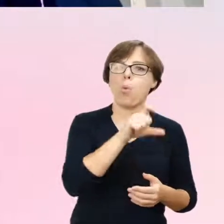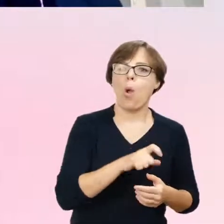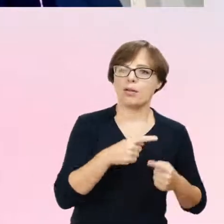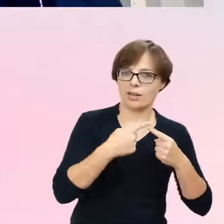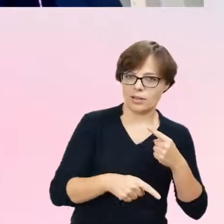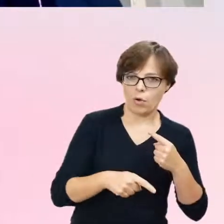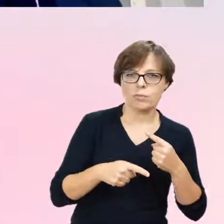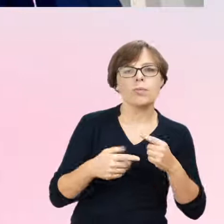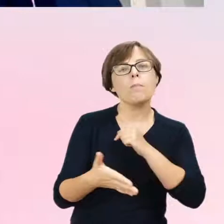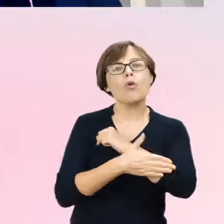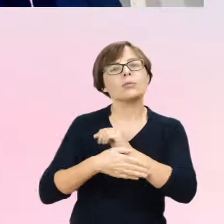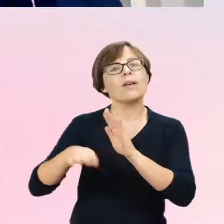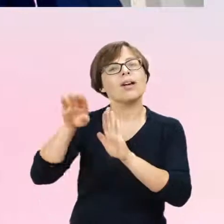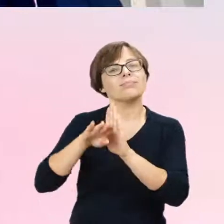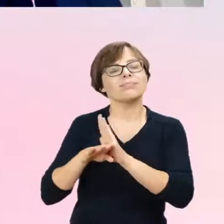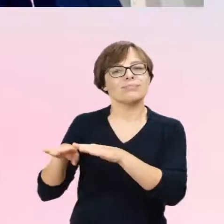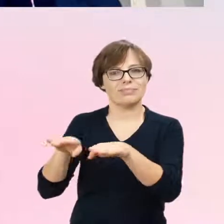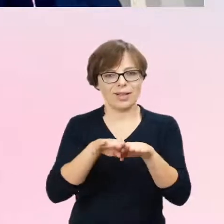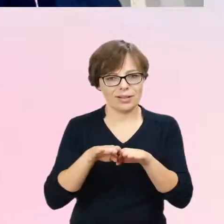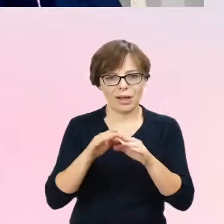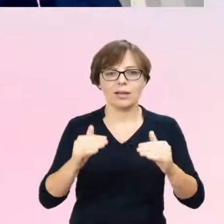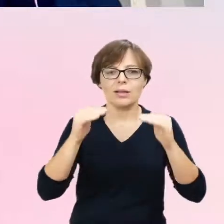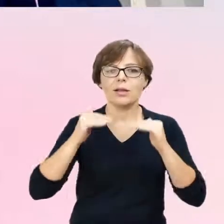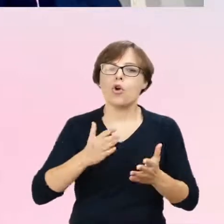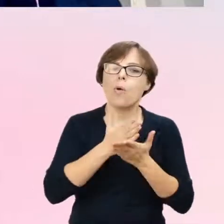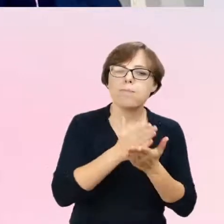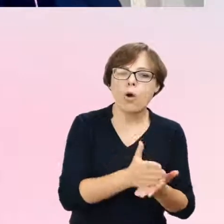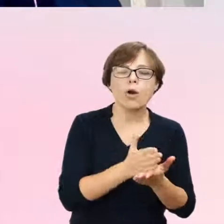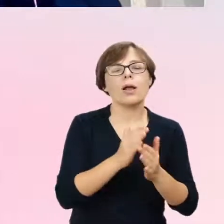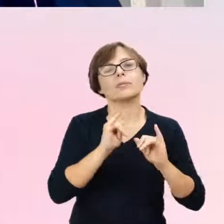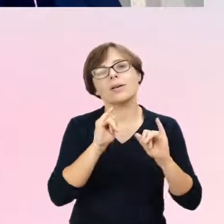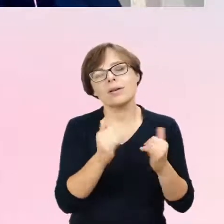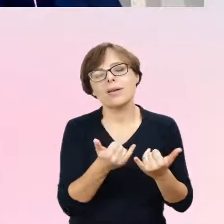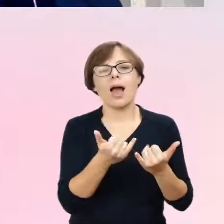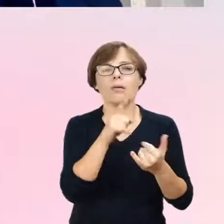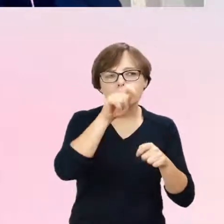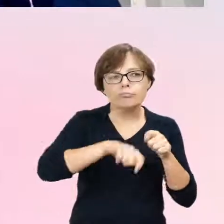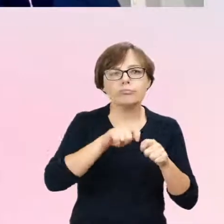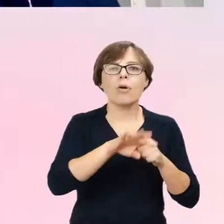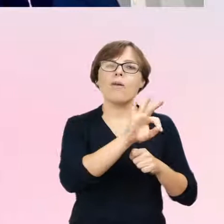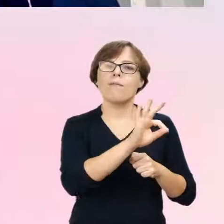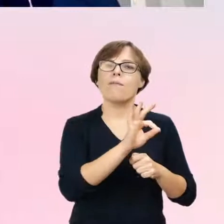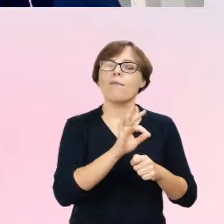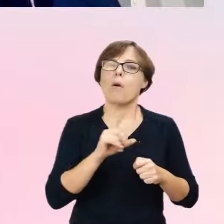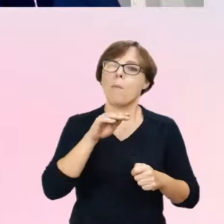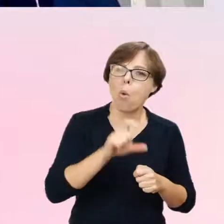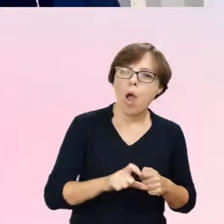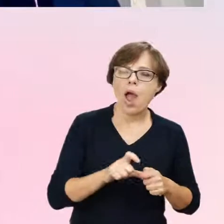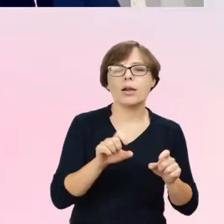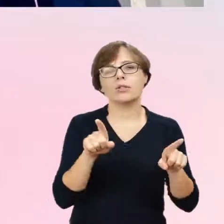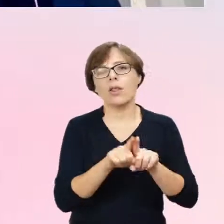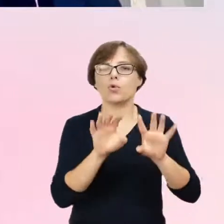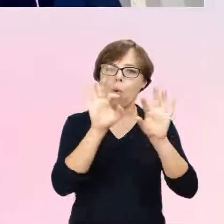Kwestia poradnictwa, terapii wspierającej w zakresie eksploracji własnej płciowości i seksualności przez dziecko lub